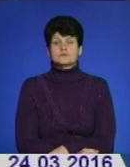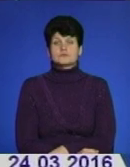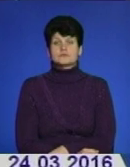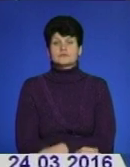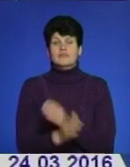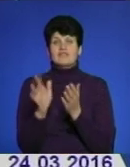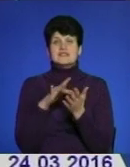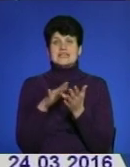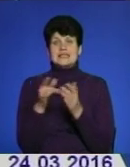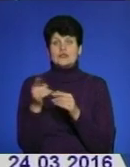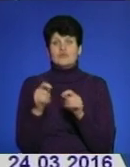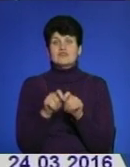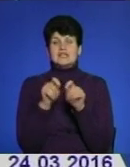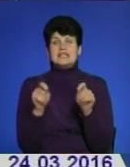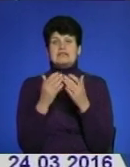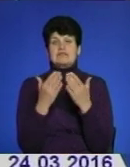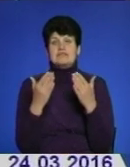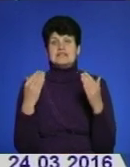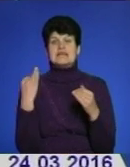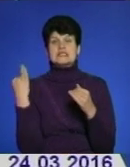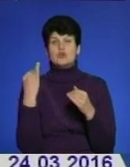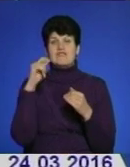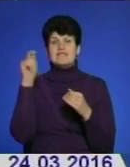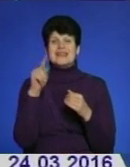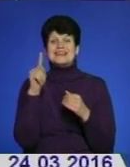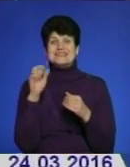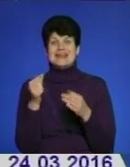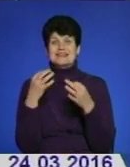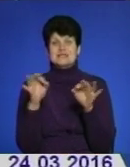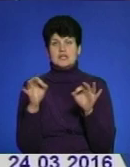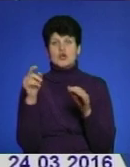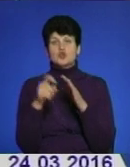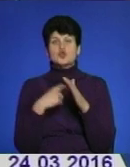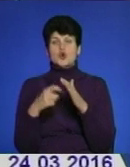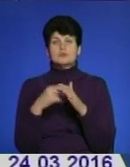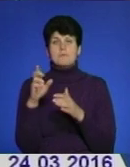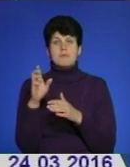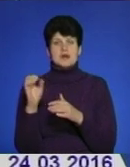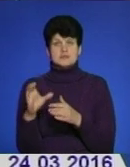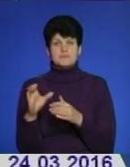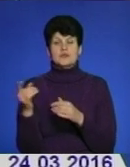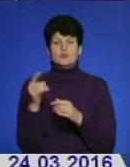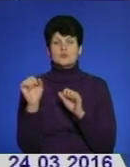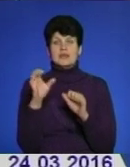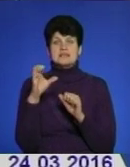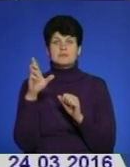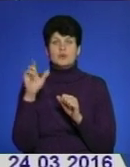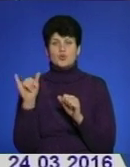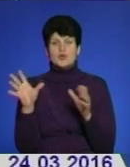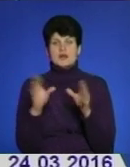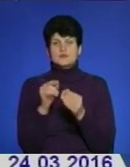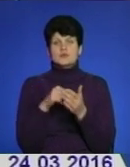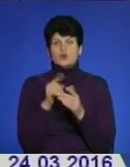В центрі Тернополя відкрили виставку «Історія війни за незалежність. Донбас». Тернопільське управління СБУ разом із міською радою